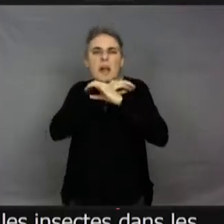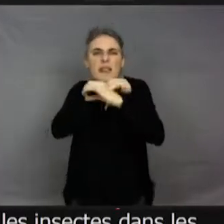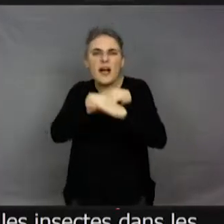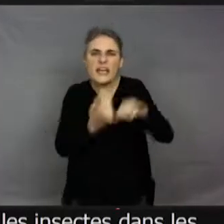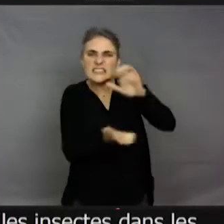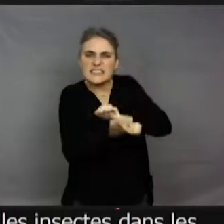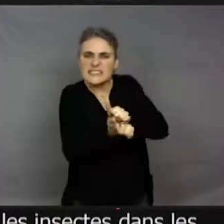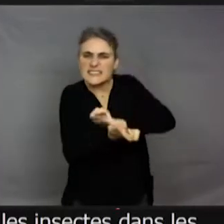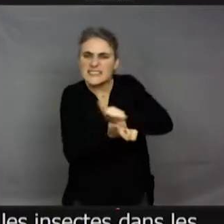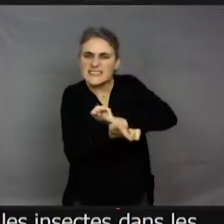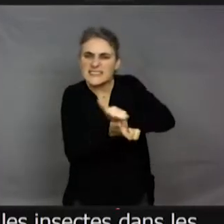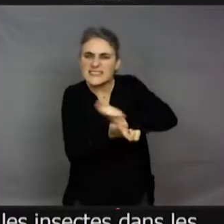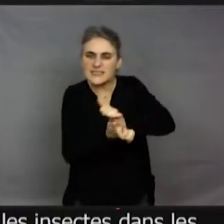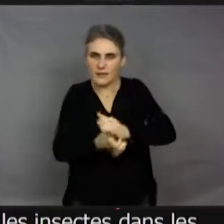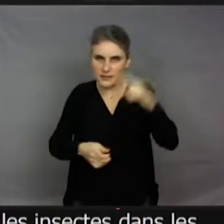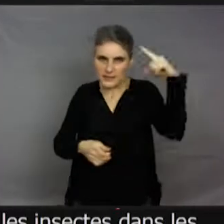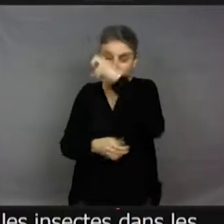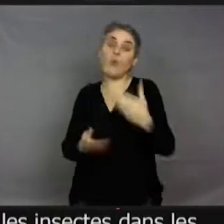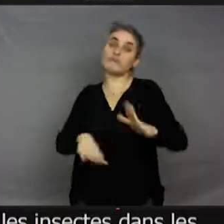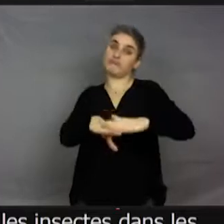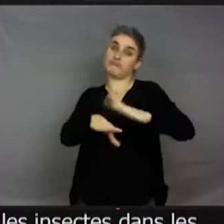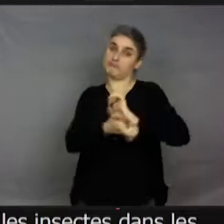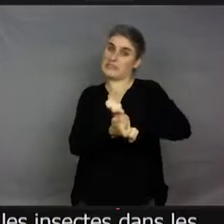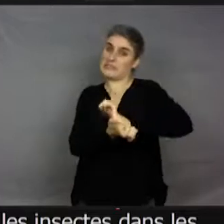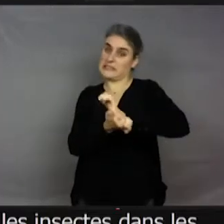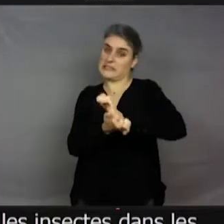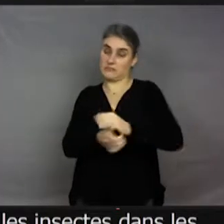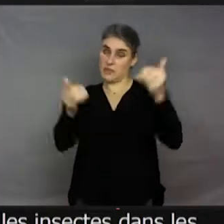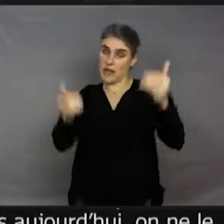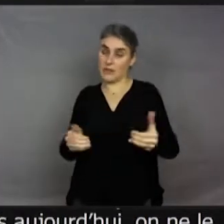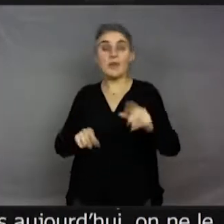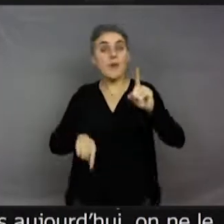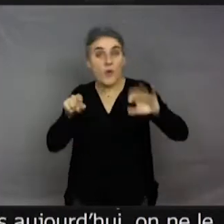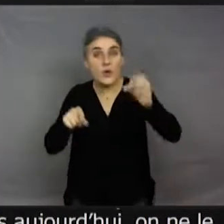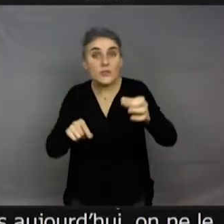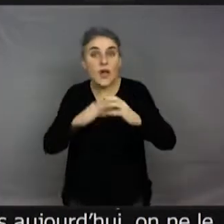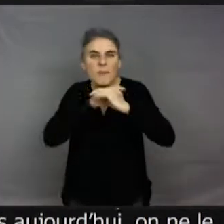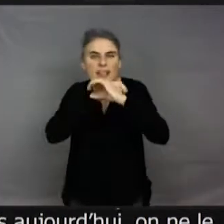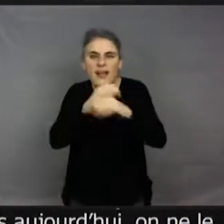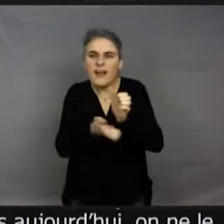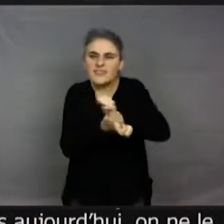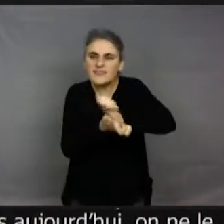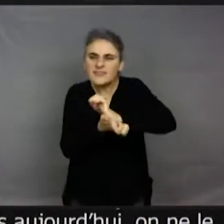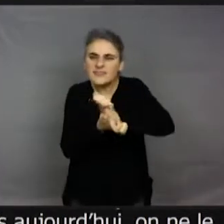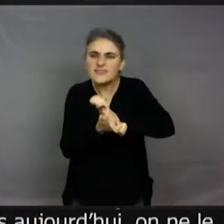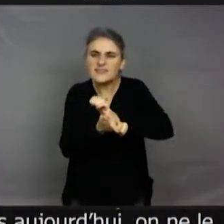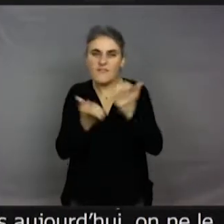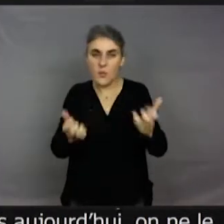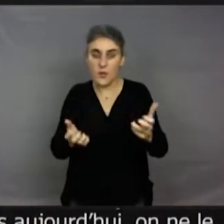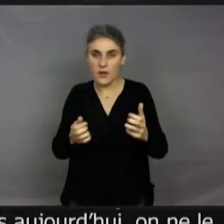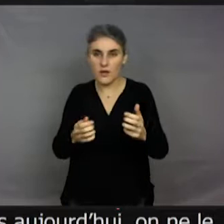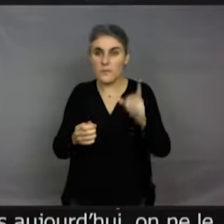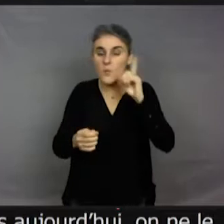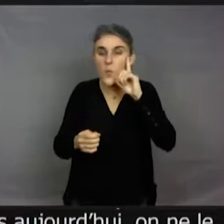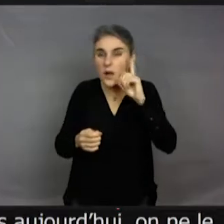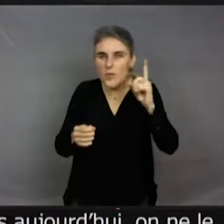maintenant, à partir d'aujourd'hui, on n'écrasera plus de blatte. faire bien. Voilà. Mais quand on essaie d'écraser une blatte, en plus, la tête d'une blatte, est un peu sous son